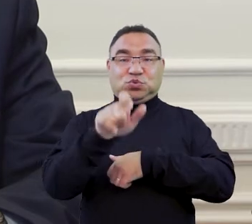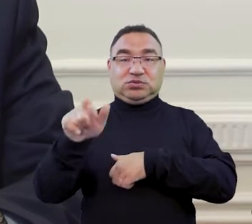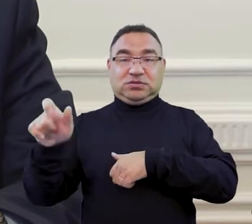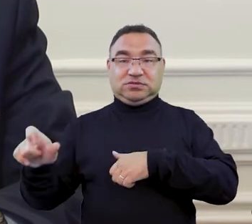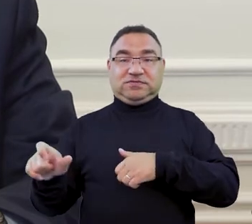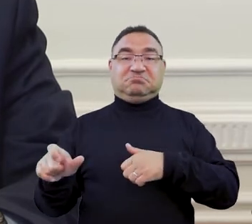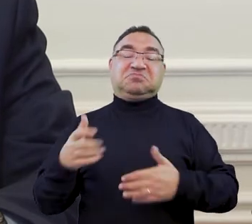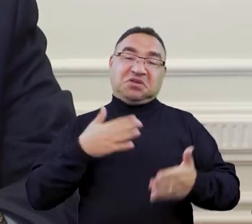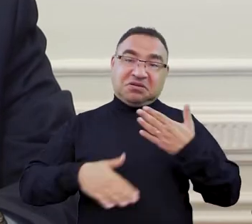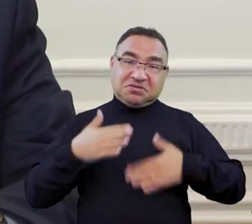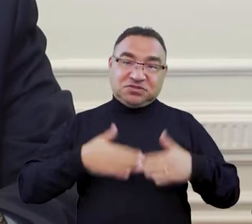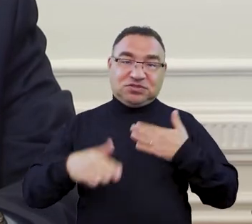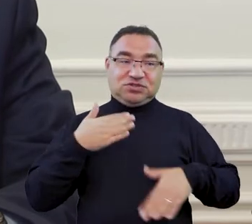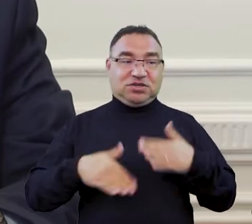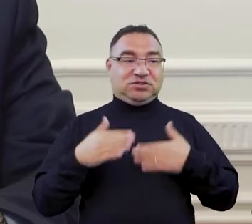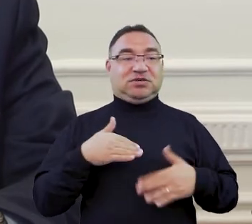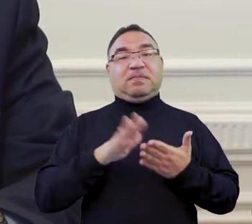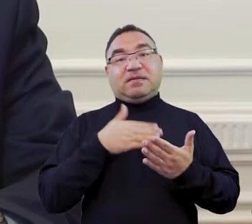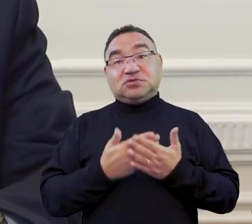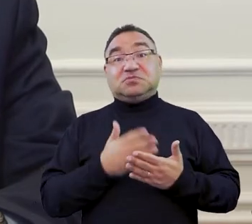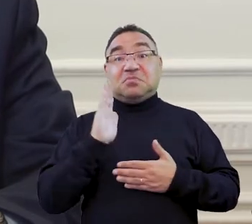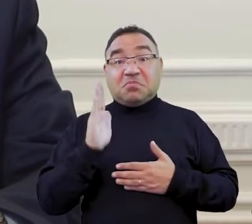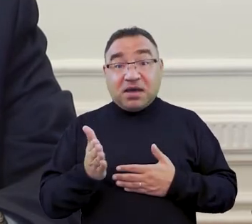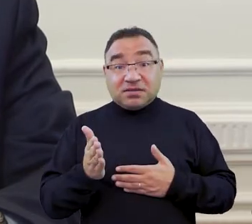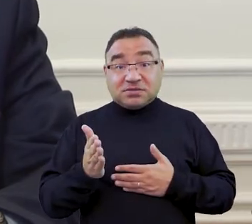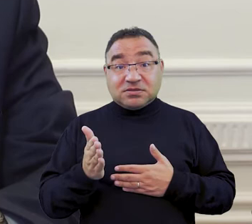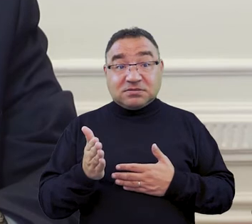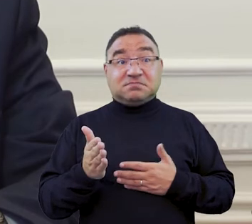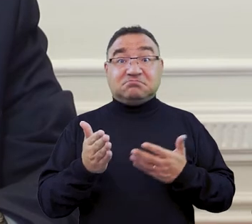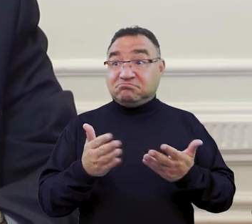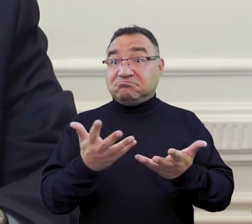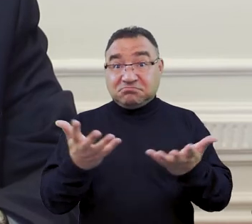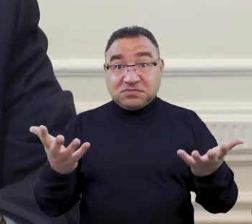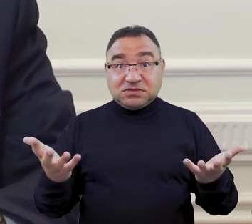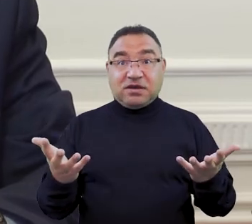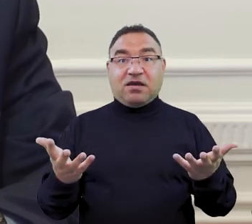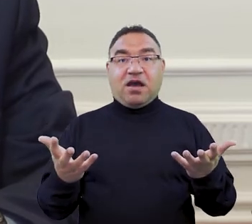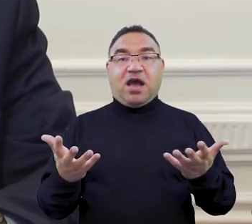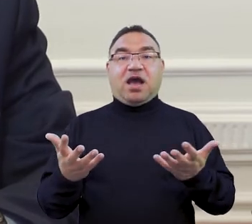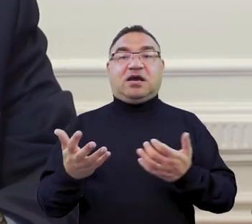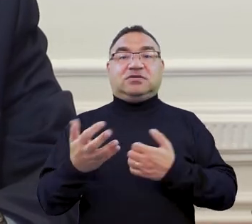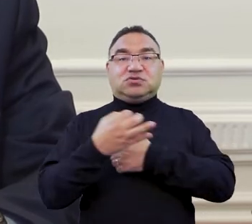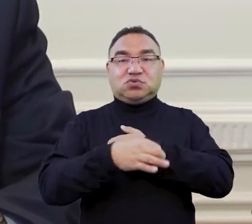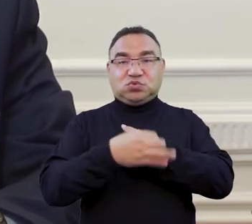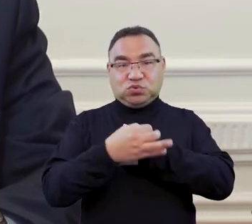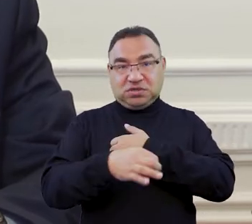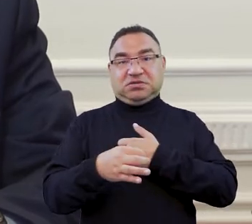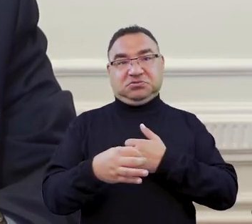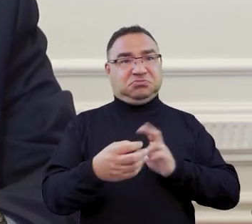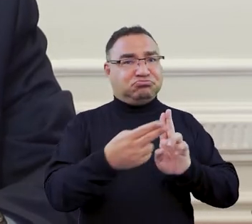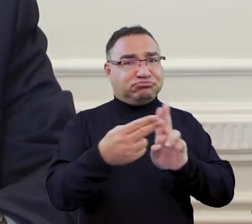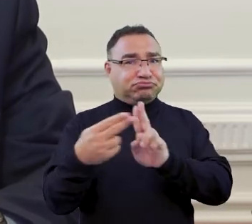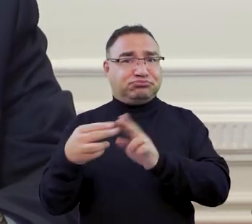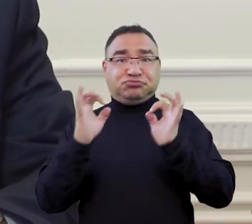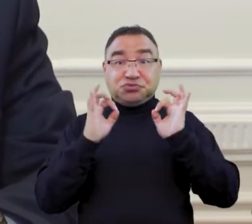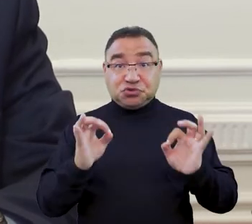studentów, stąd cieszę się z tej możliwości. Jeżeli będzie sygnał, a nasze relacje z parlamentem studentów są